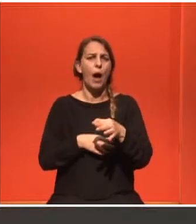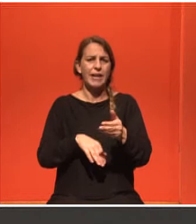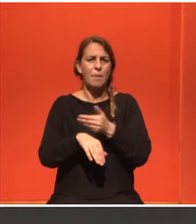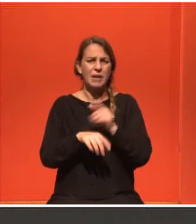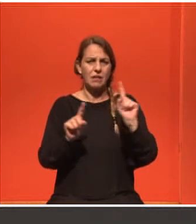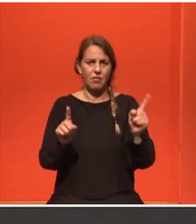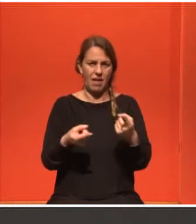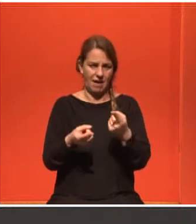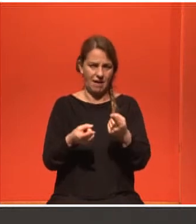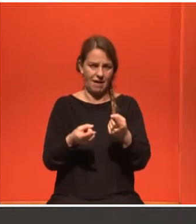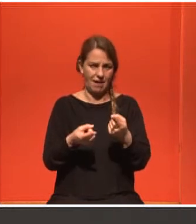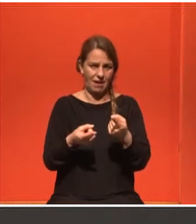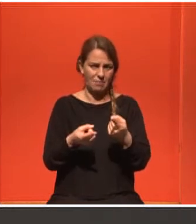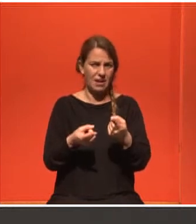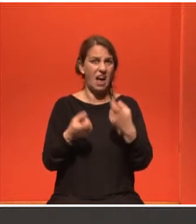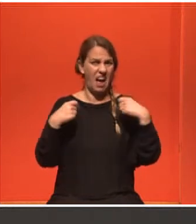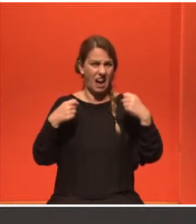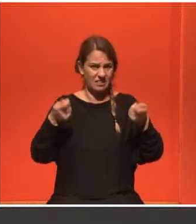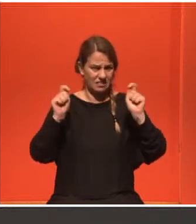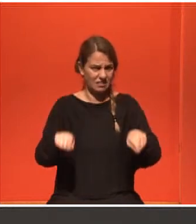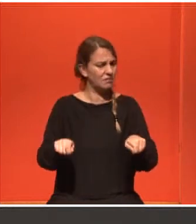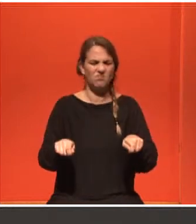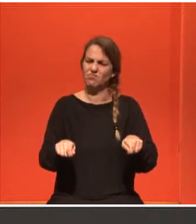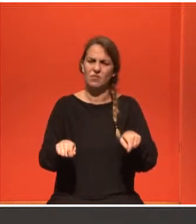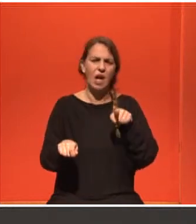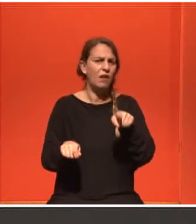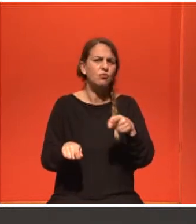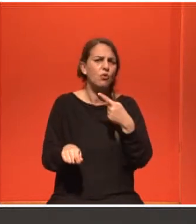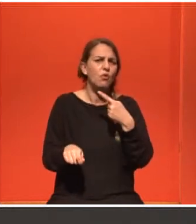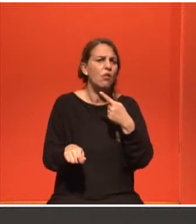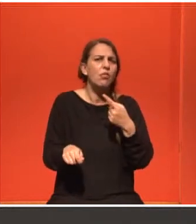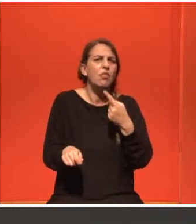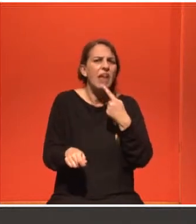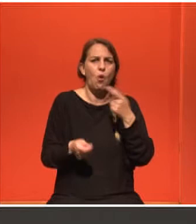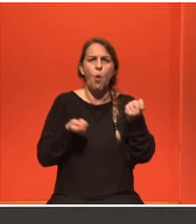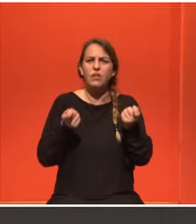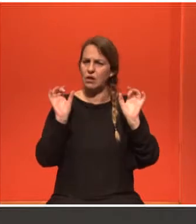πρέπει να αποφεύγεται η άσκηση. Για κάποιες μέρες δεν υπάρχει κάποια τέτοια οδηγία.